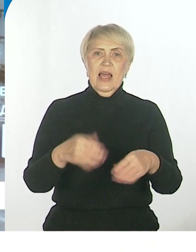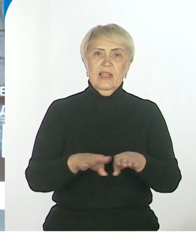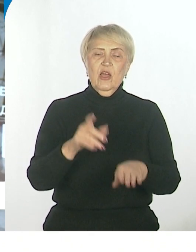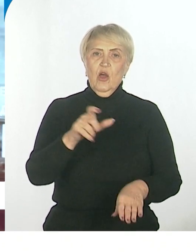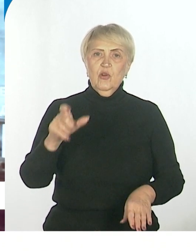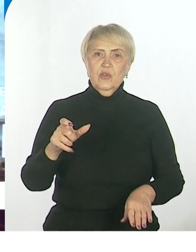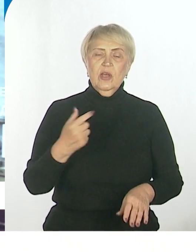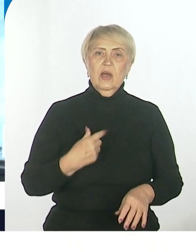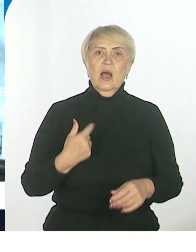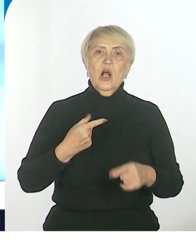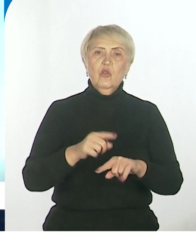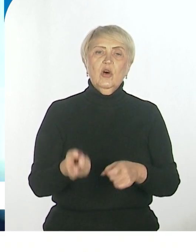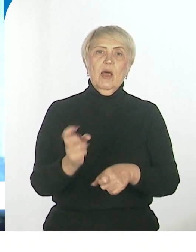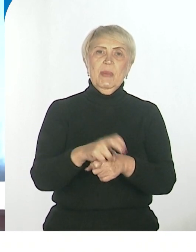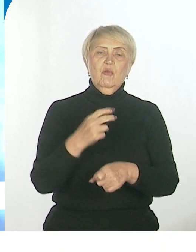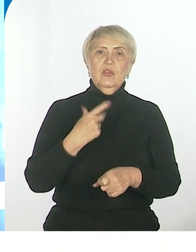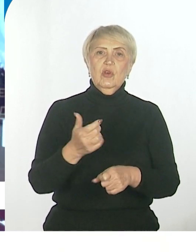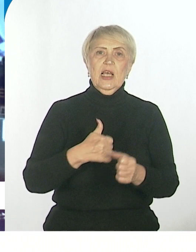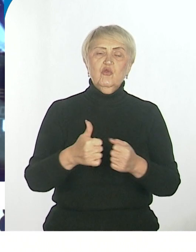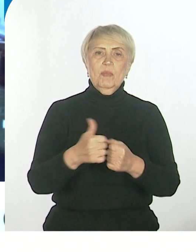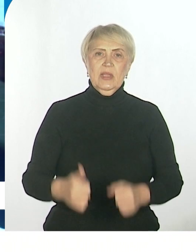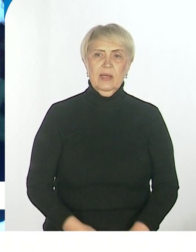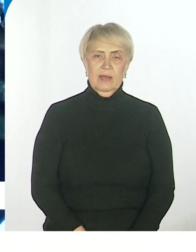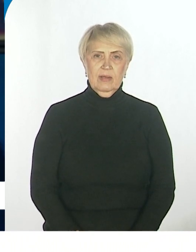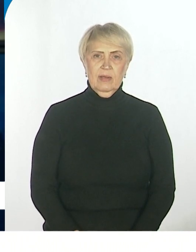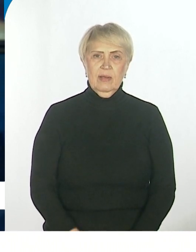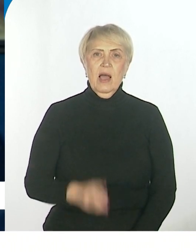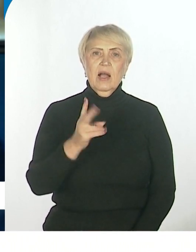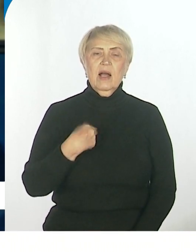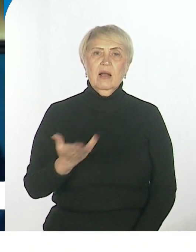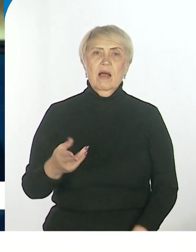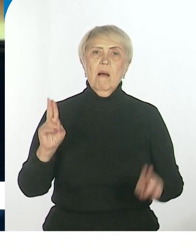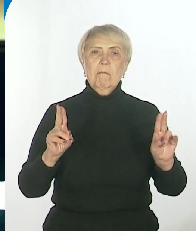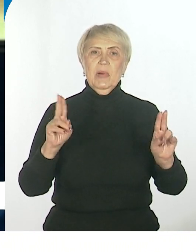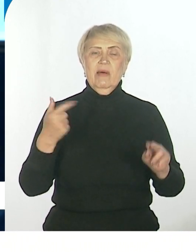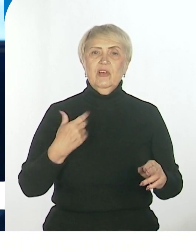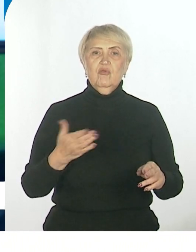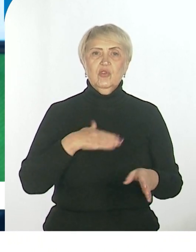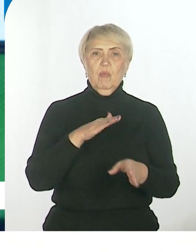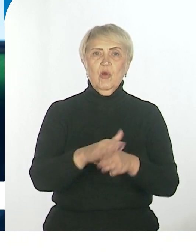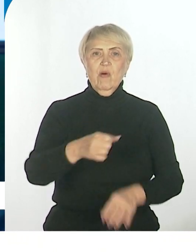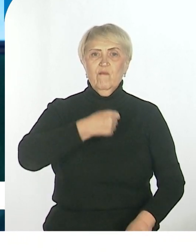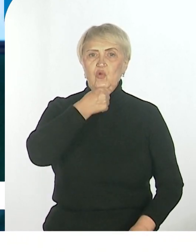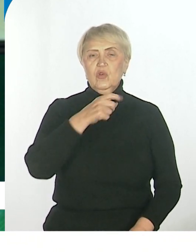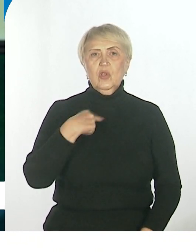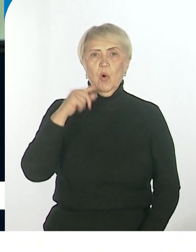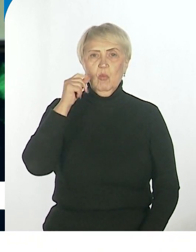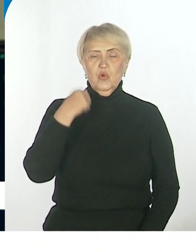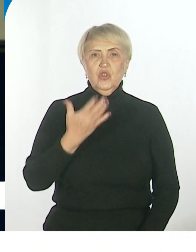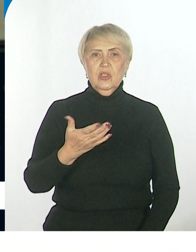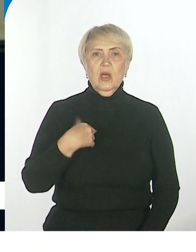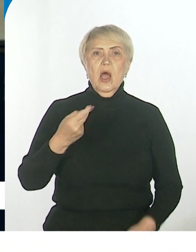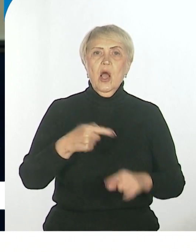приходят осознанно. Те уже, как правило, состоявшиеся взрослые мужчины, которые приходят